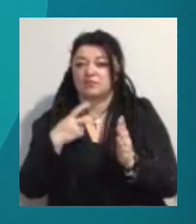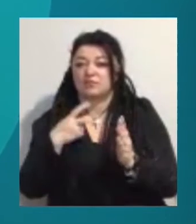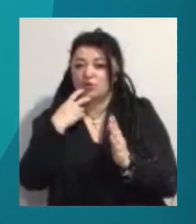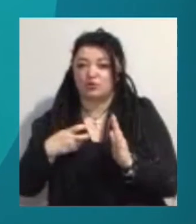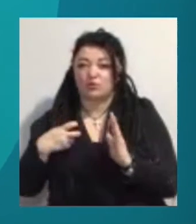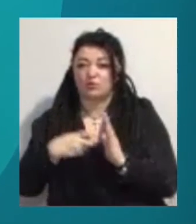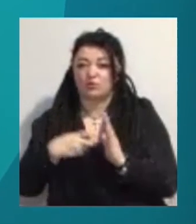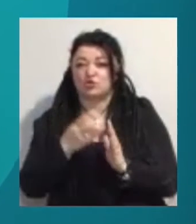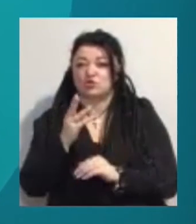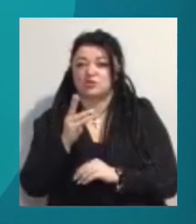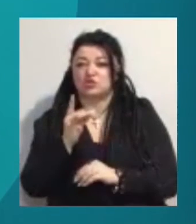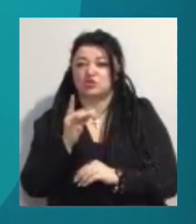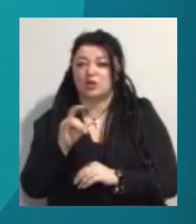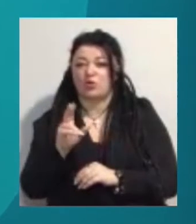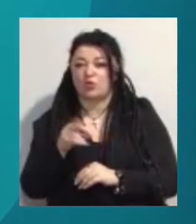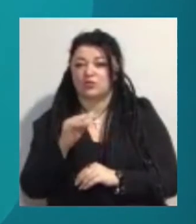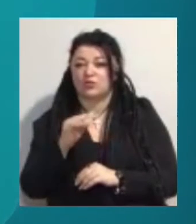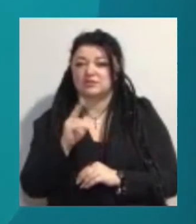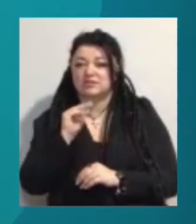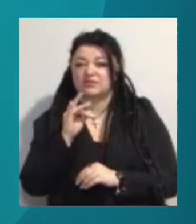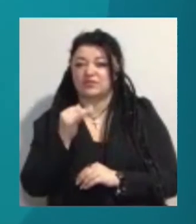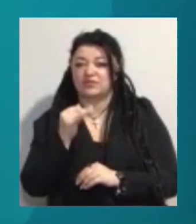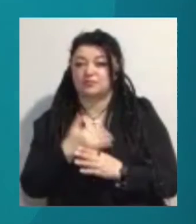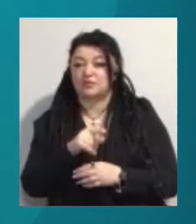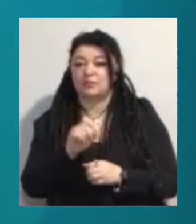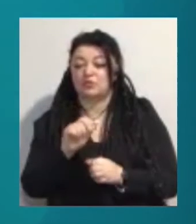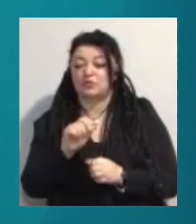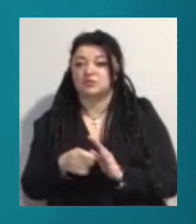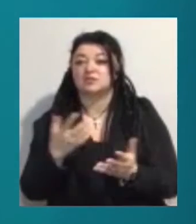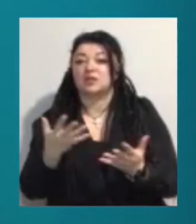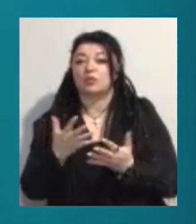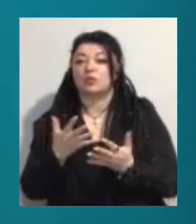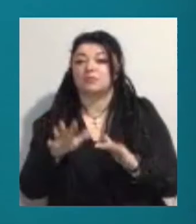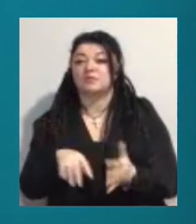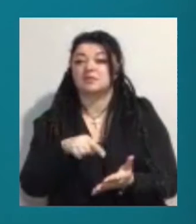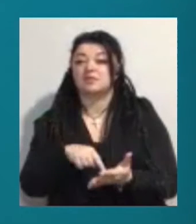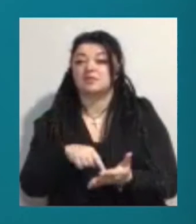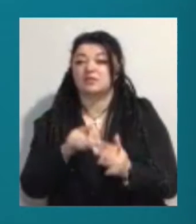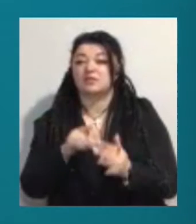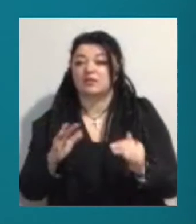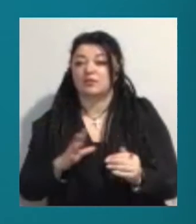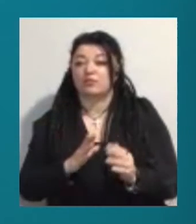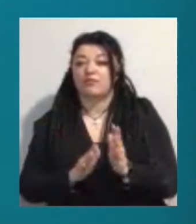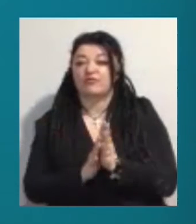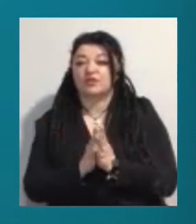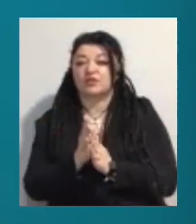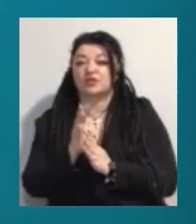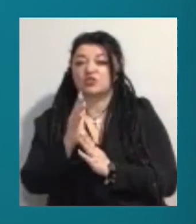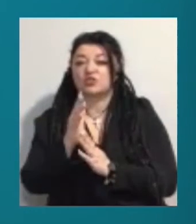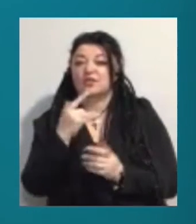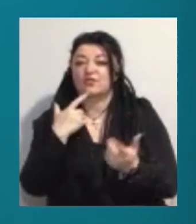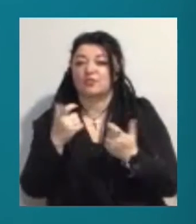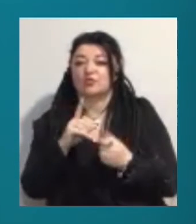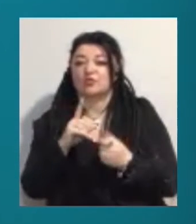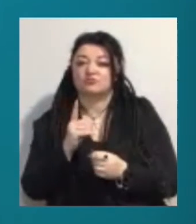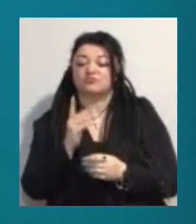цифри. За допомогою них можна дізнатися, в якому лісництві ялинка була вирощена, та інформацію про те, що дерево пройшло радіологічний